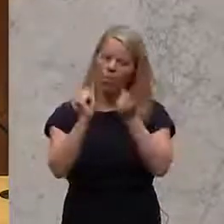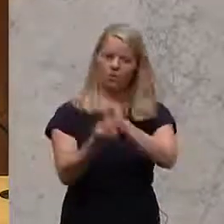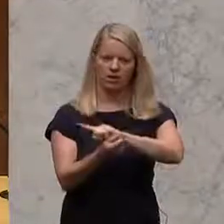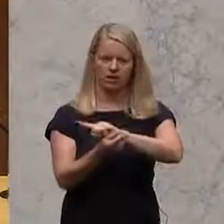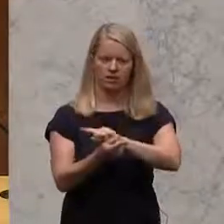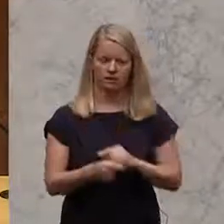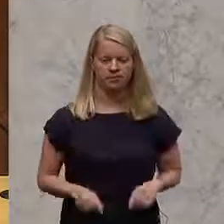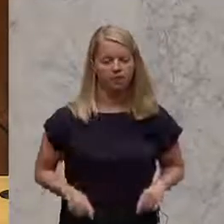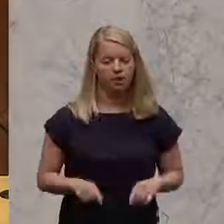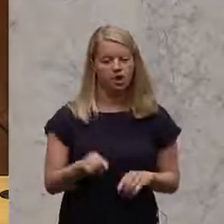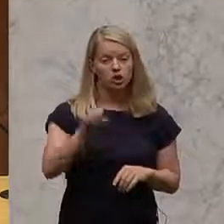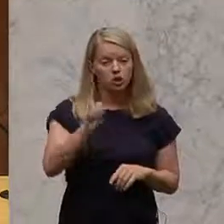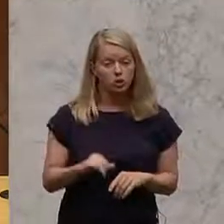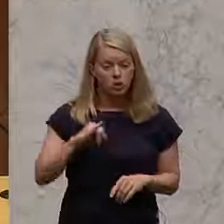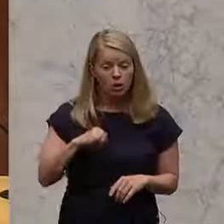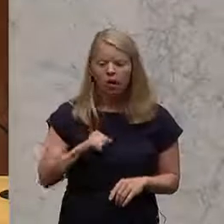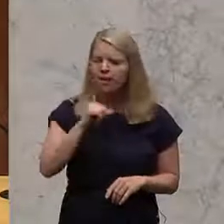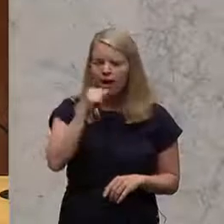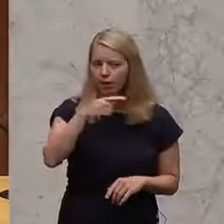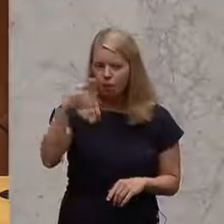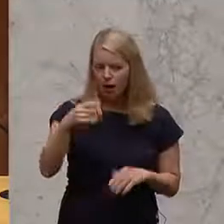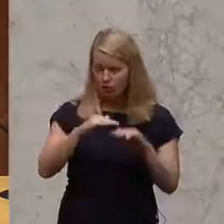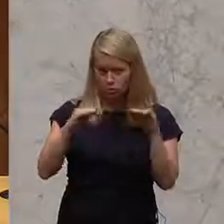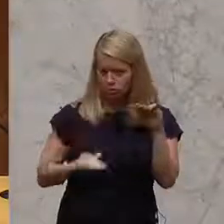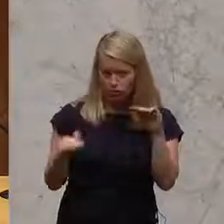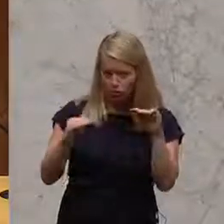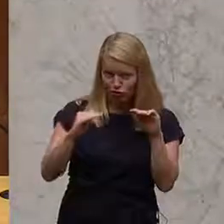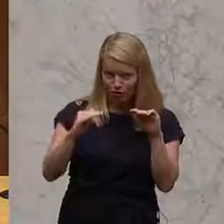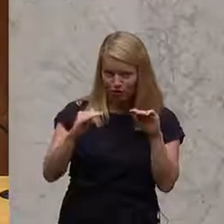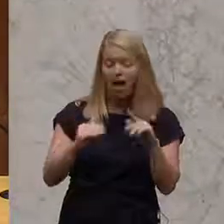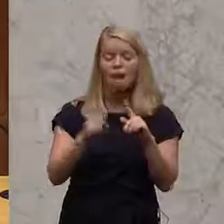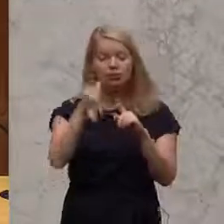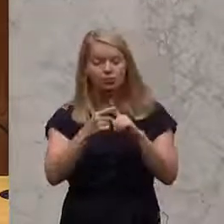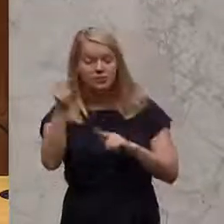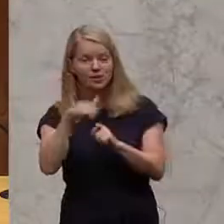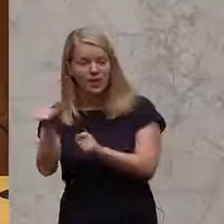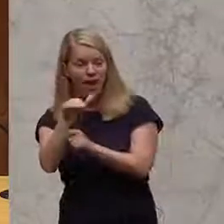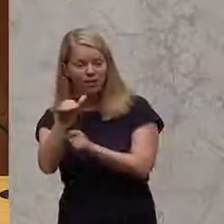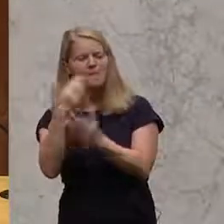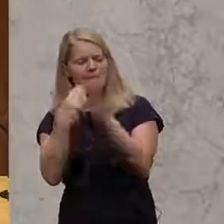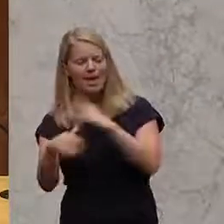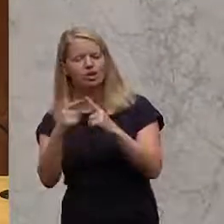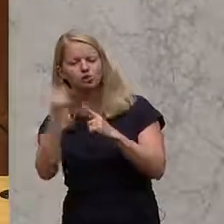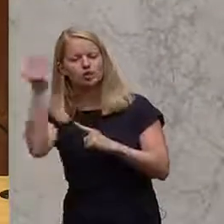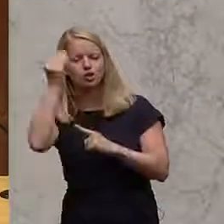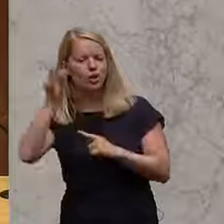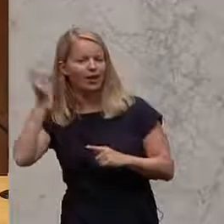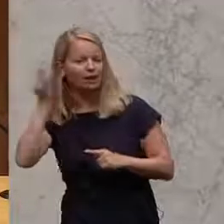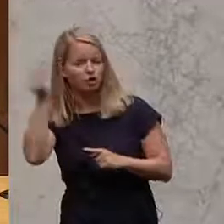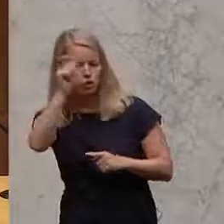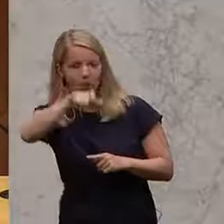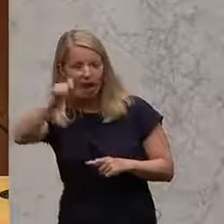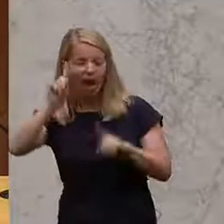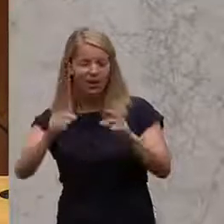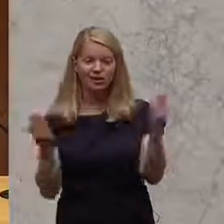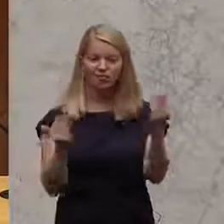gymnasiale Unterstufe, hat speziell im Spitzenbereich wesentlich mehr Spitzenschülerinnen und Spitzenschüler